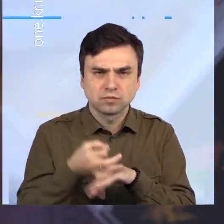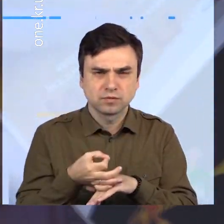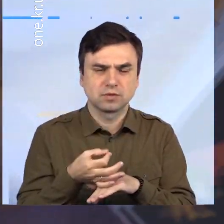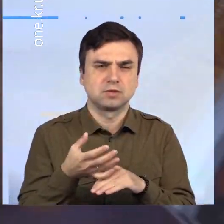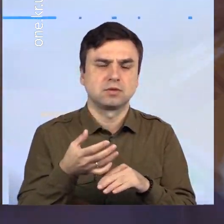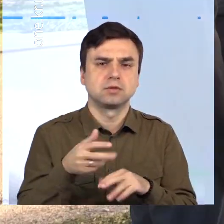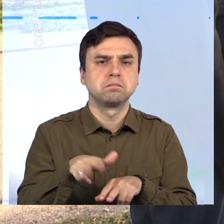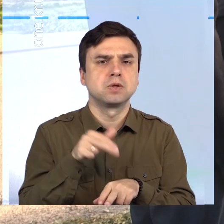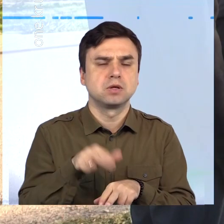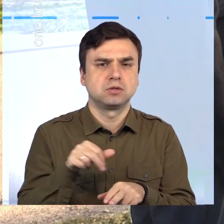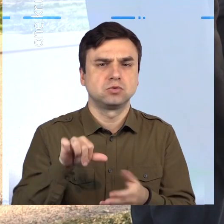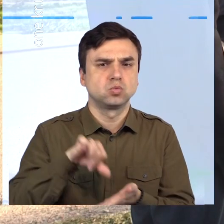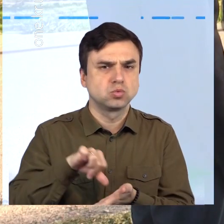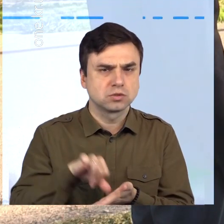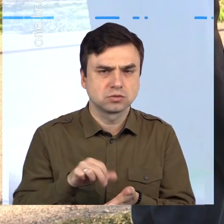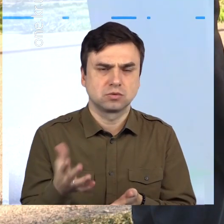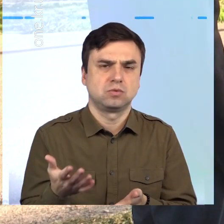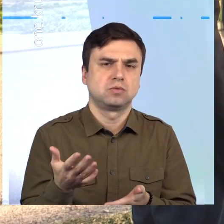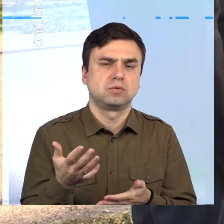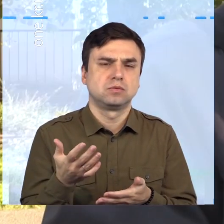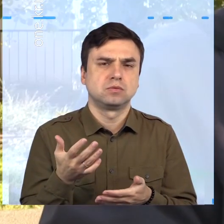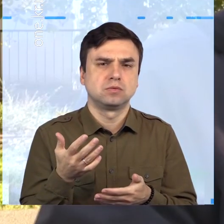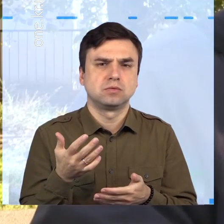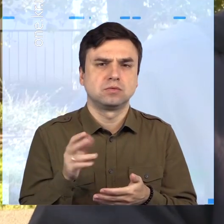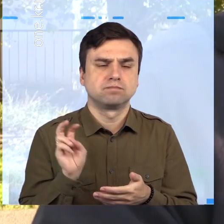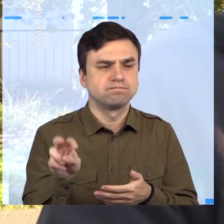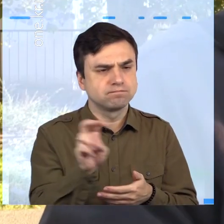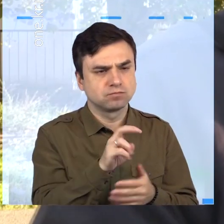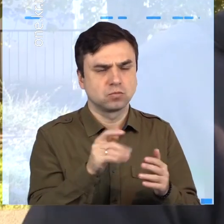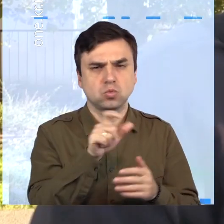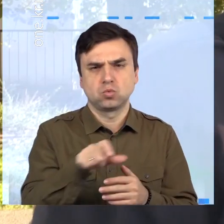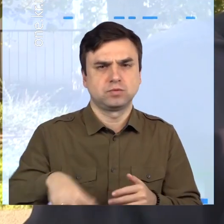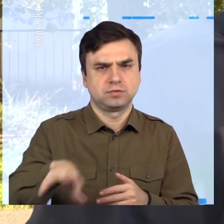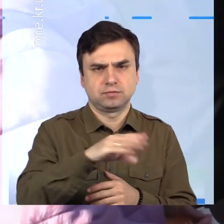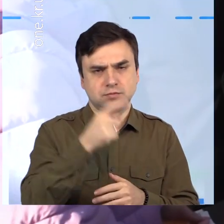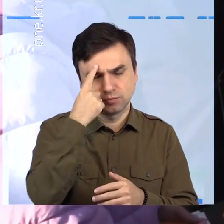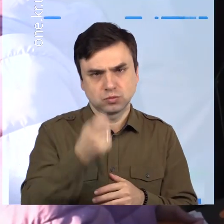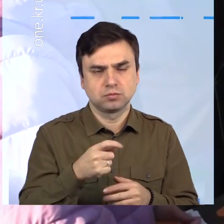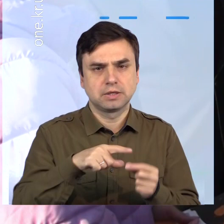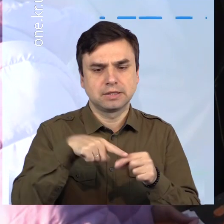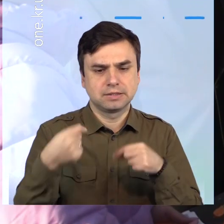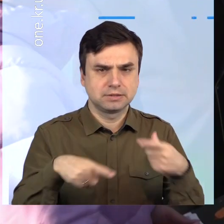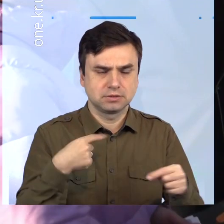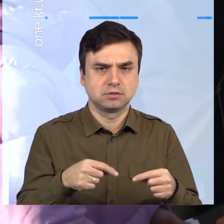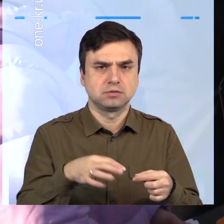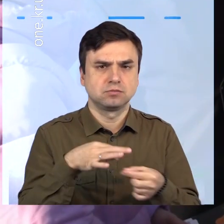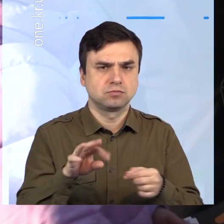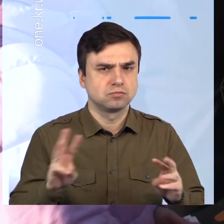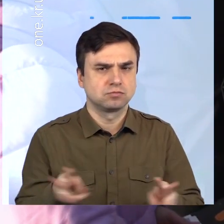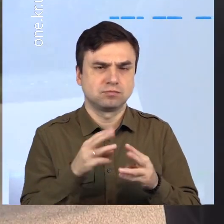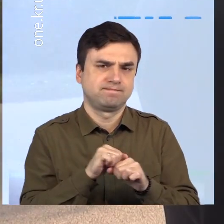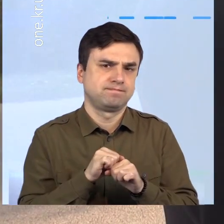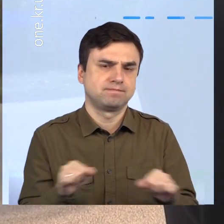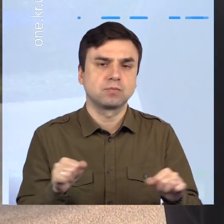із приватних секторів металургійного району щодо важливості на допущення спаленого опалого листя. Жителі вулиці Гурова та Василя